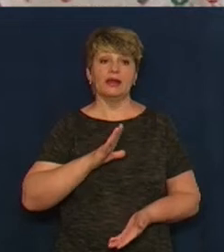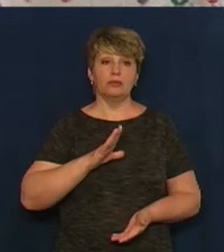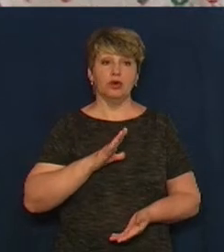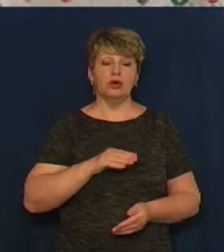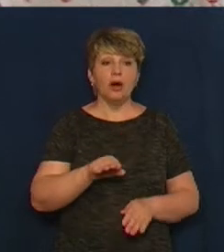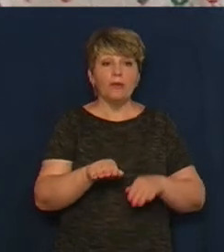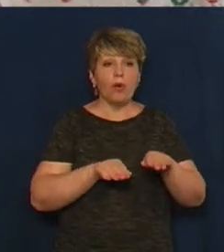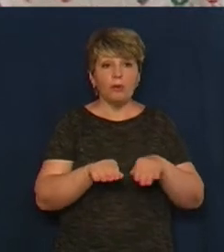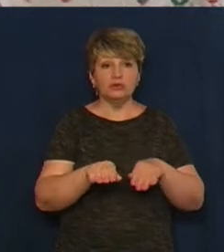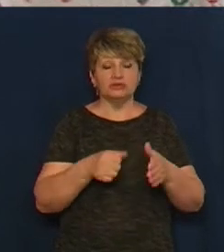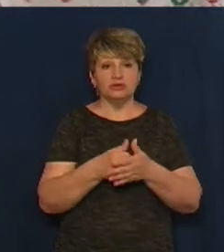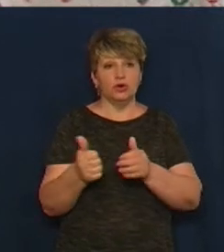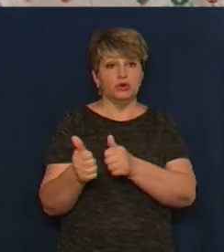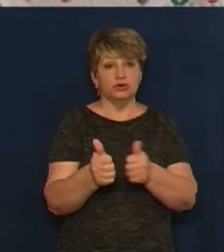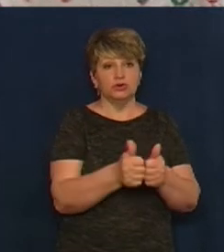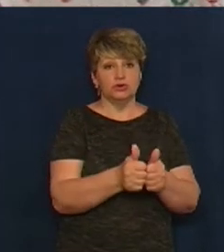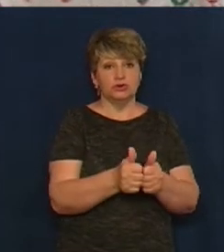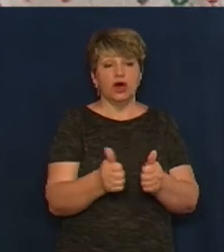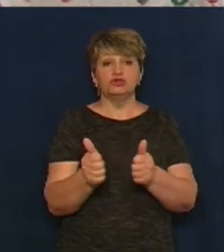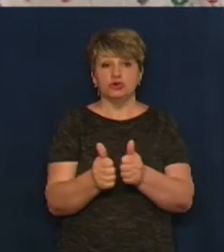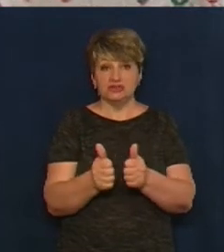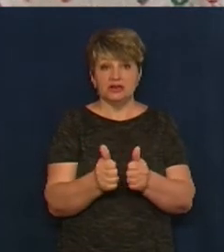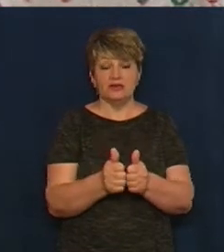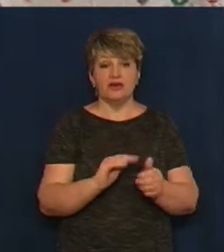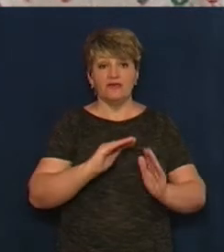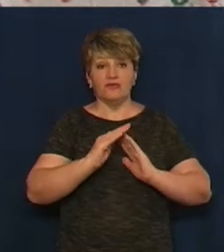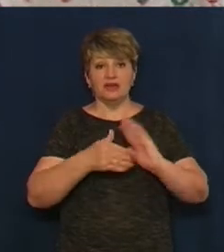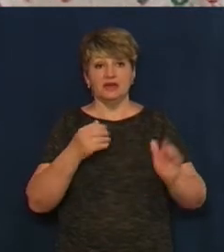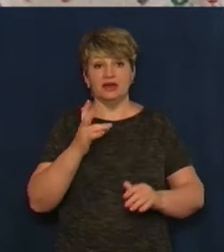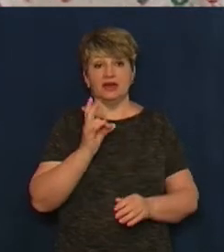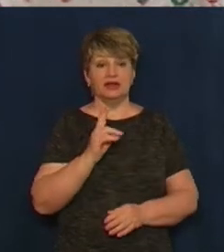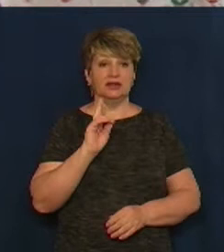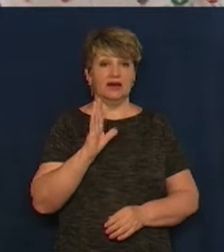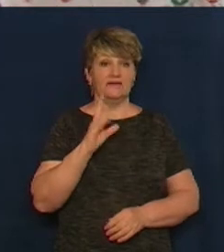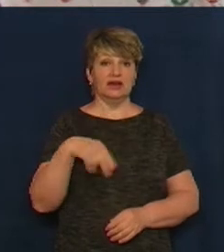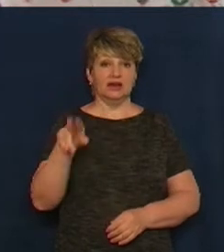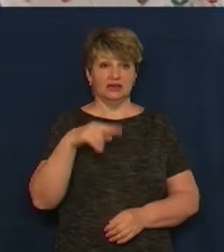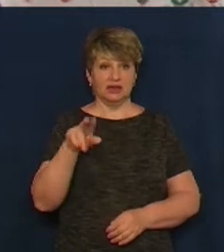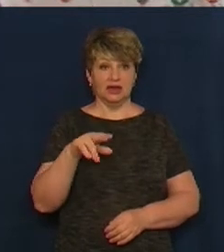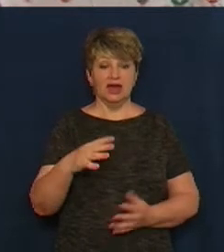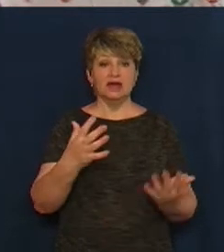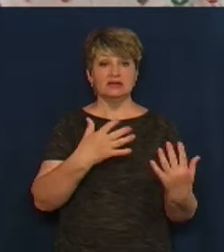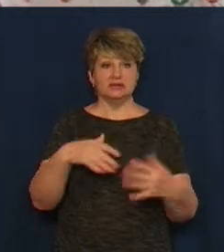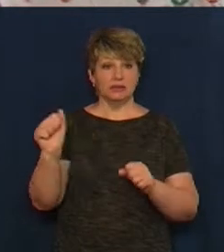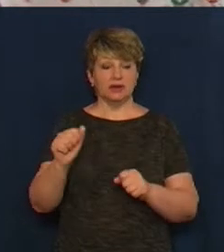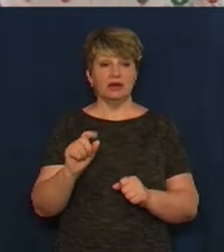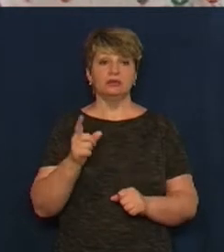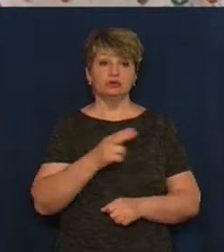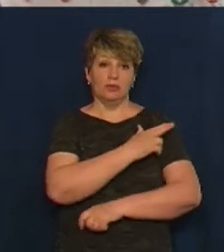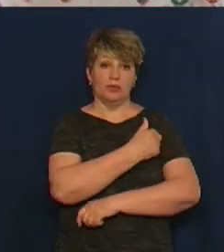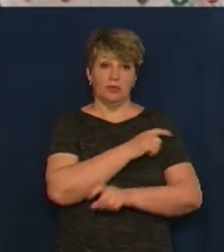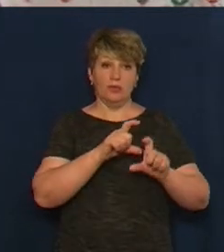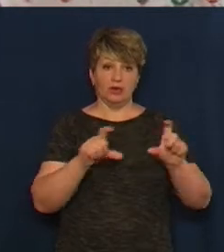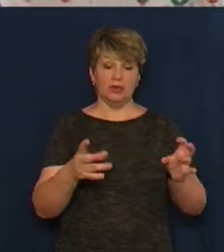сусідів. Сусіди визвали НКВДстів. НКВДсти забрали її, бо в лікарню треба було її забрати.